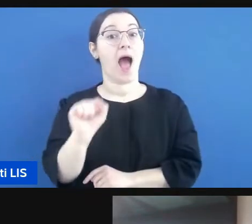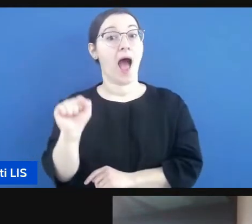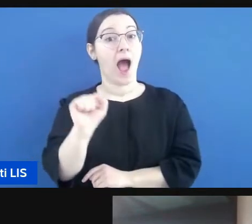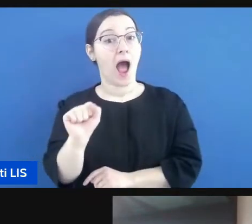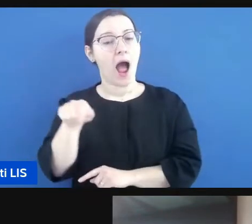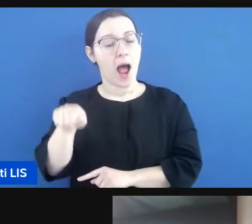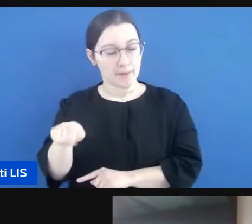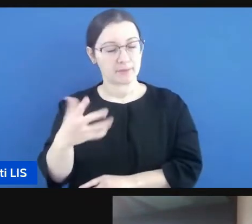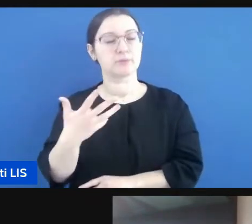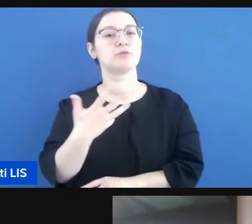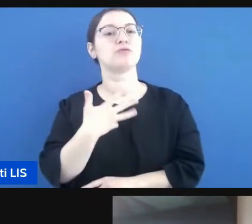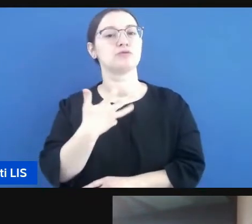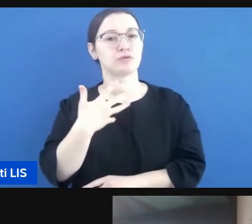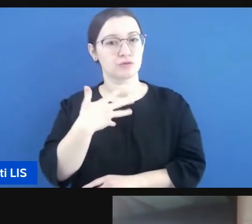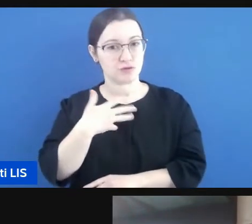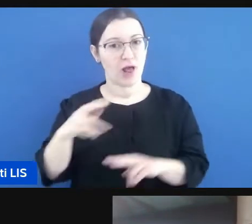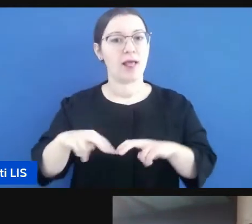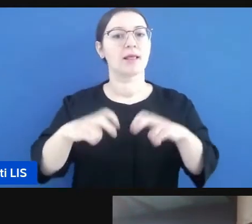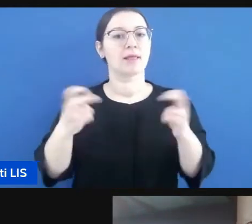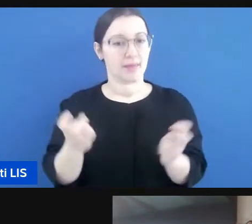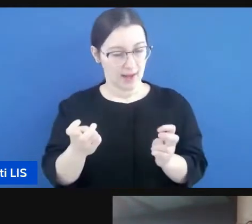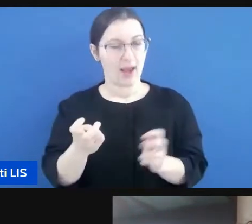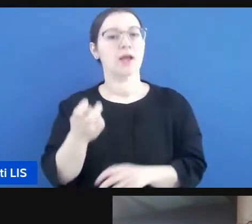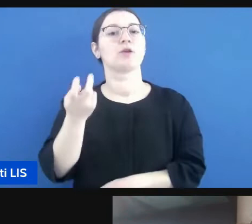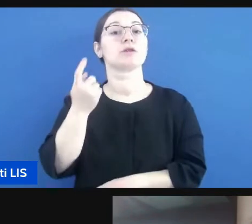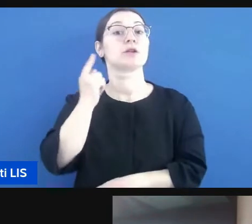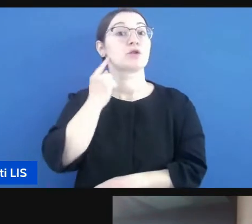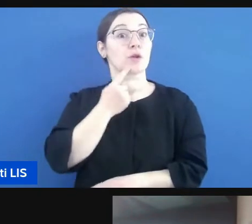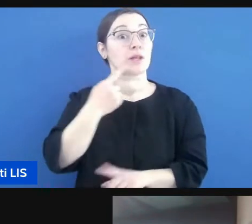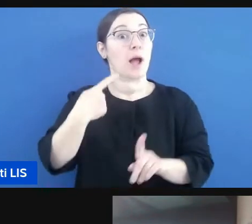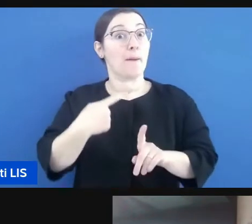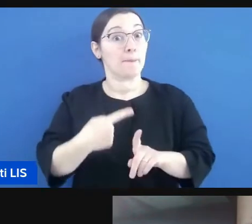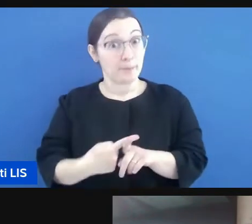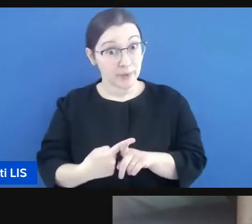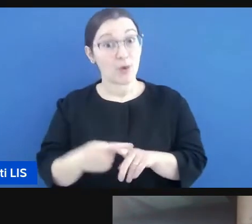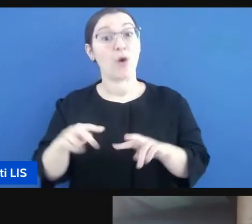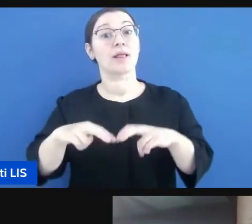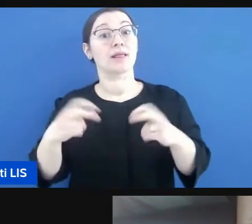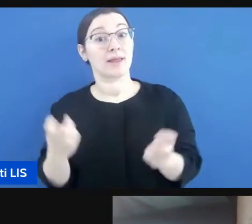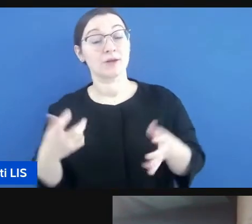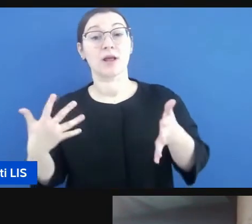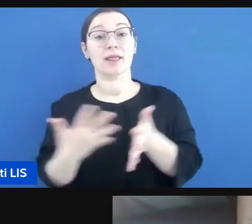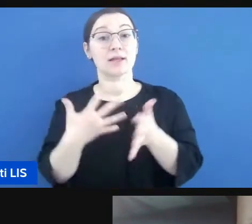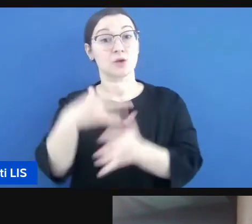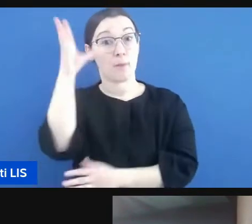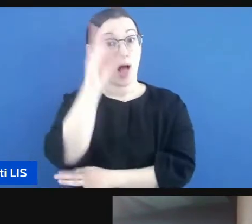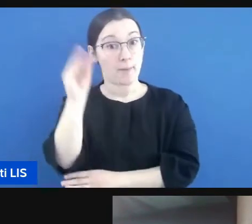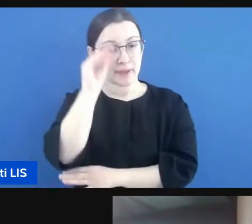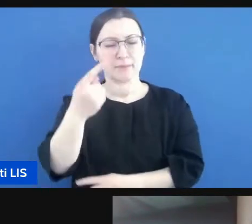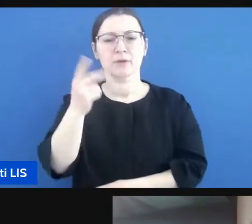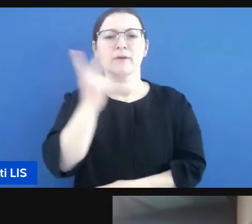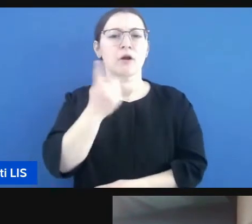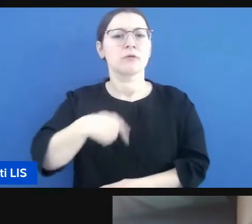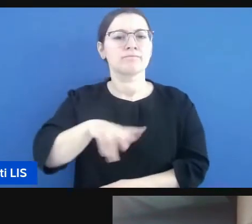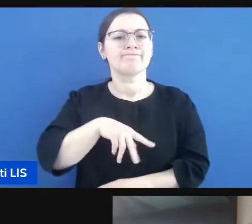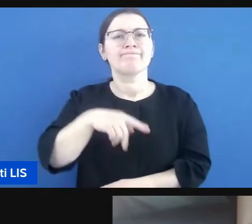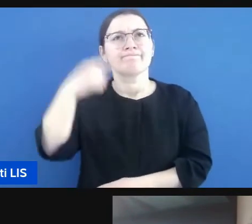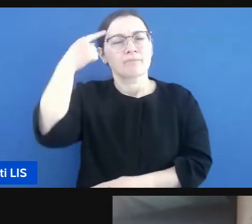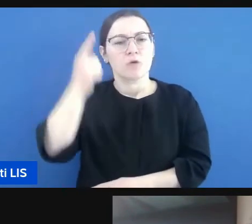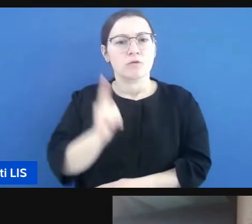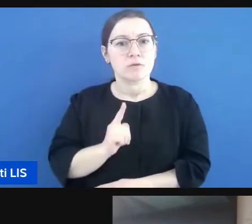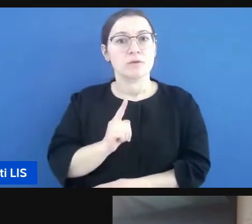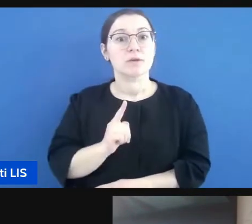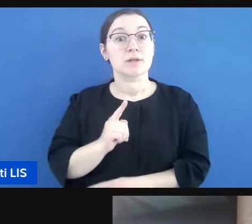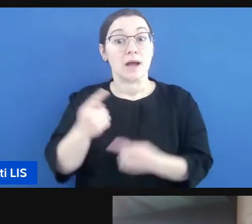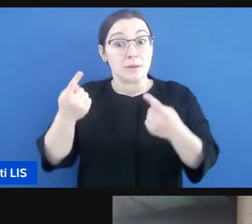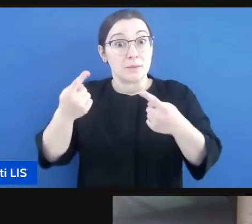di sordità anche una diagnosi di disturbo d'apprendimento non sappiamo se causato dal dal fatto che comunque lui ha cominciato a